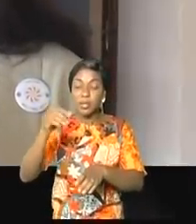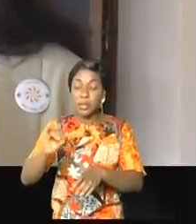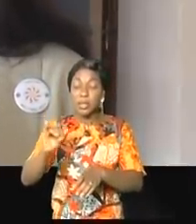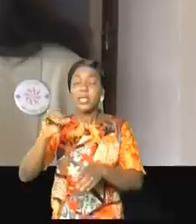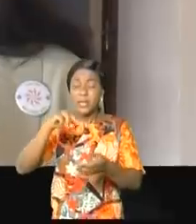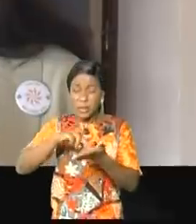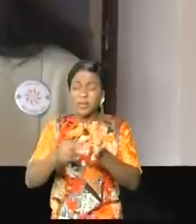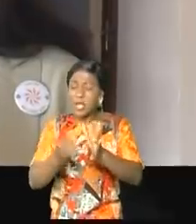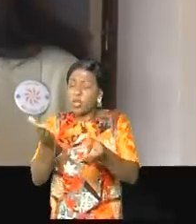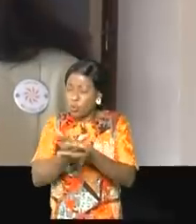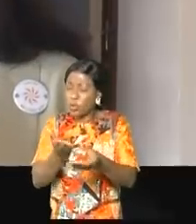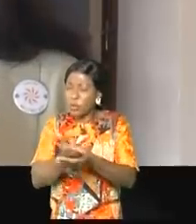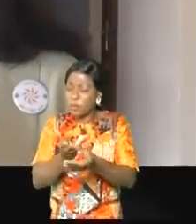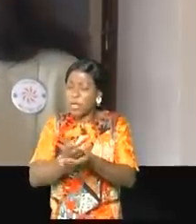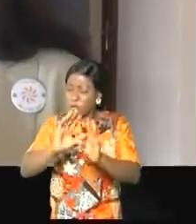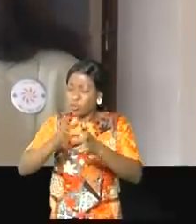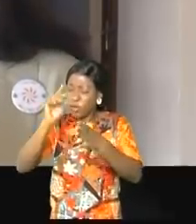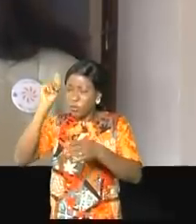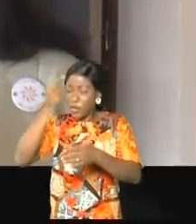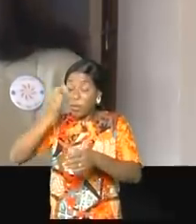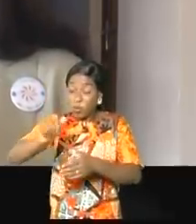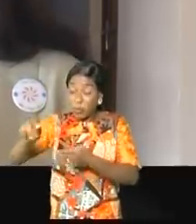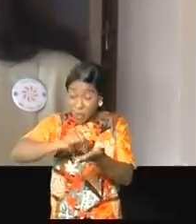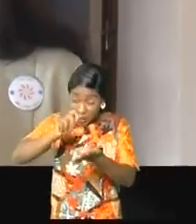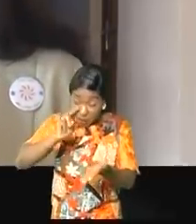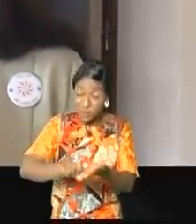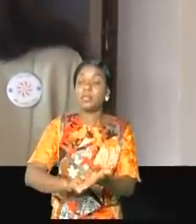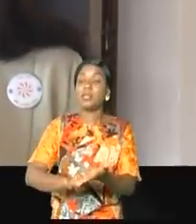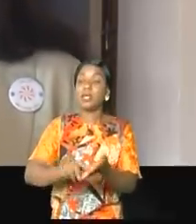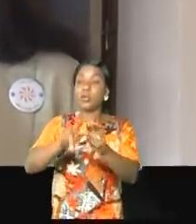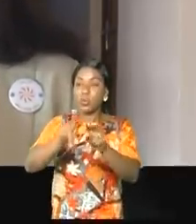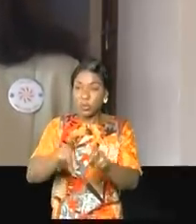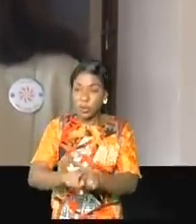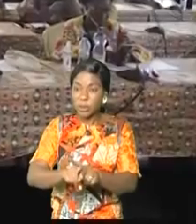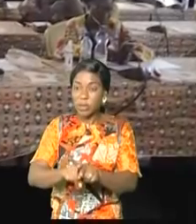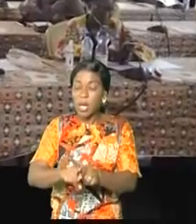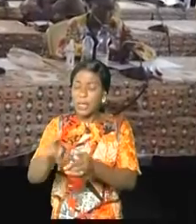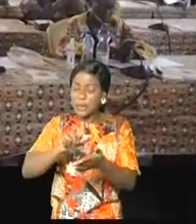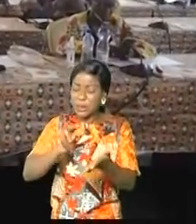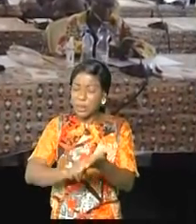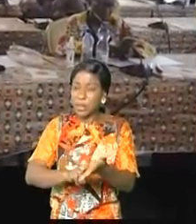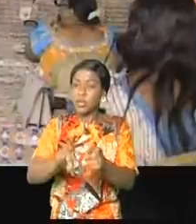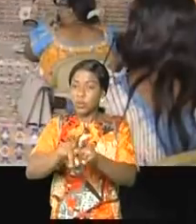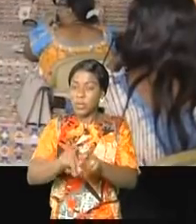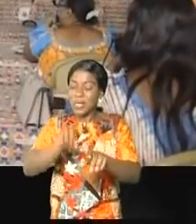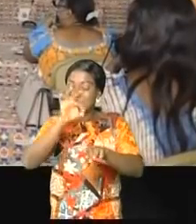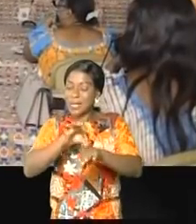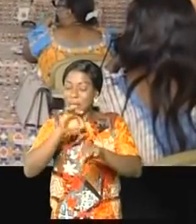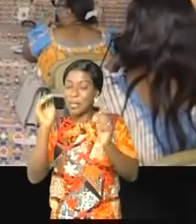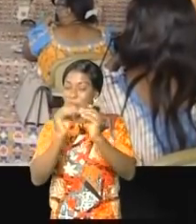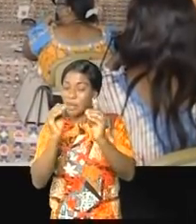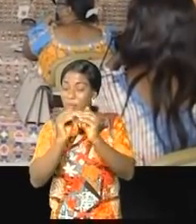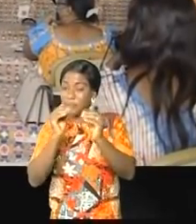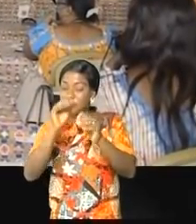de référence que le gouvernement congolais, en son temps, a eu à souscrire. L'égalité des chances, a dit la